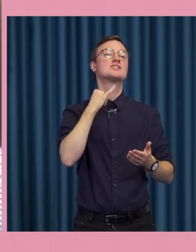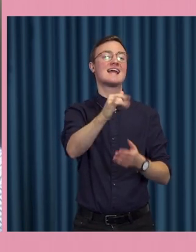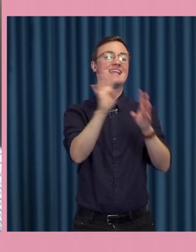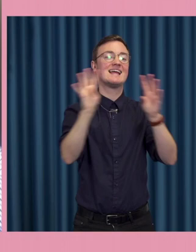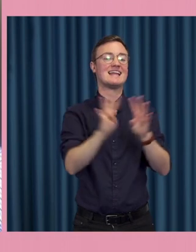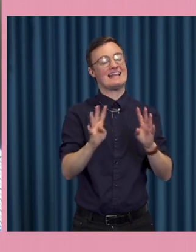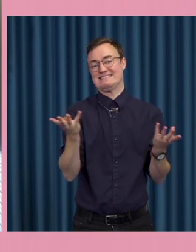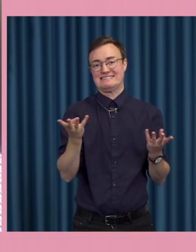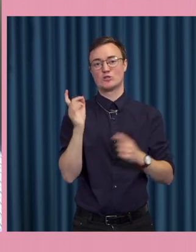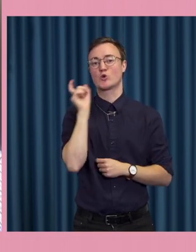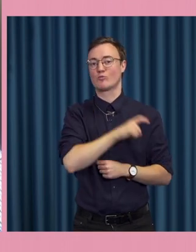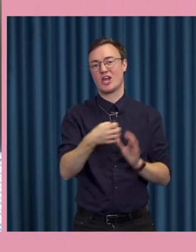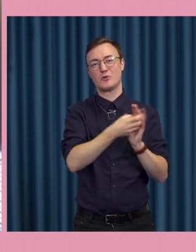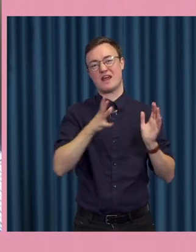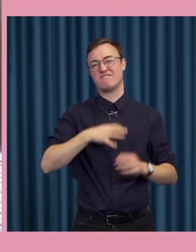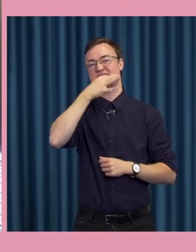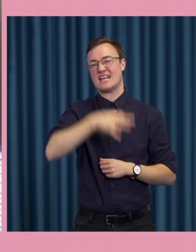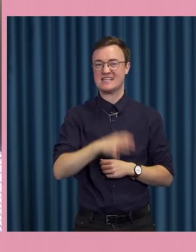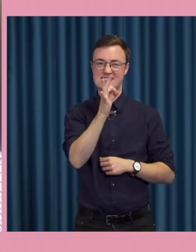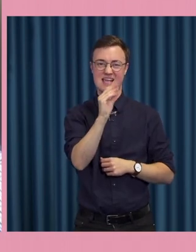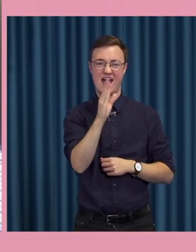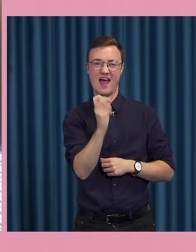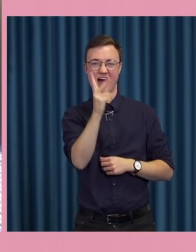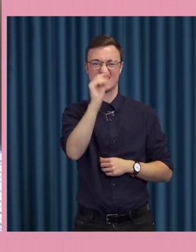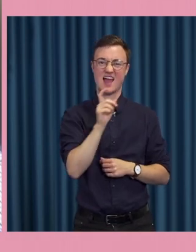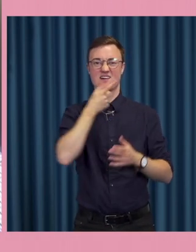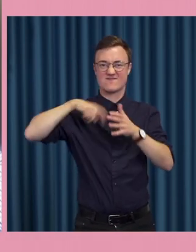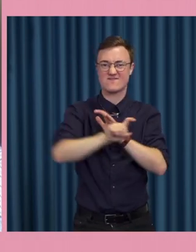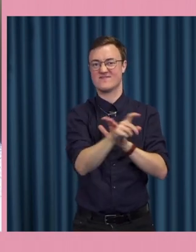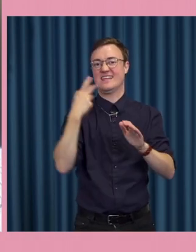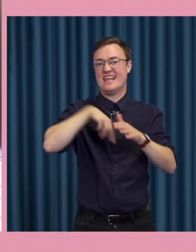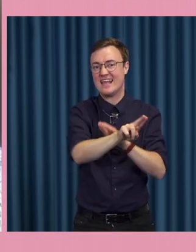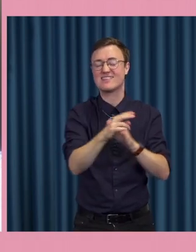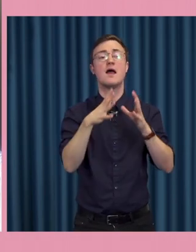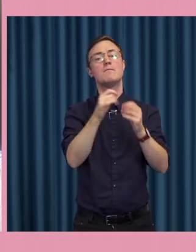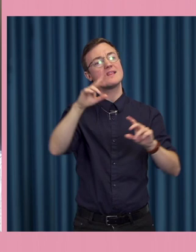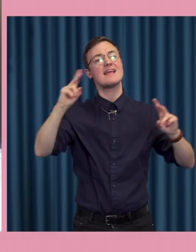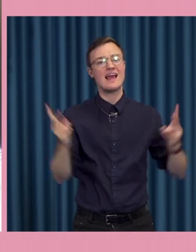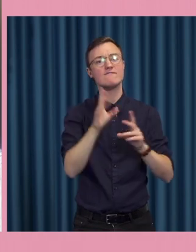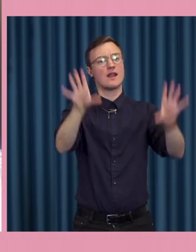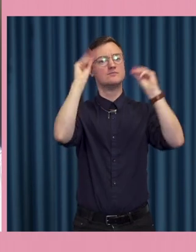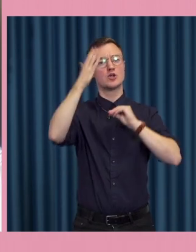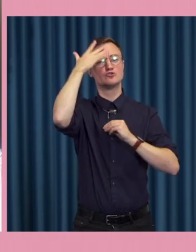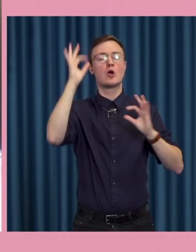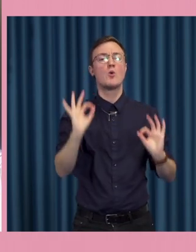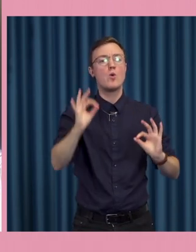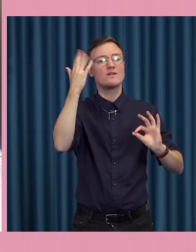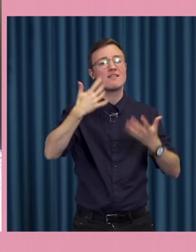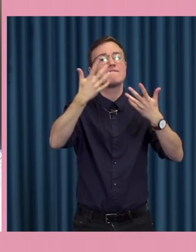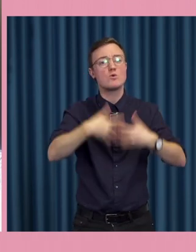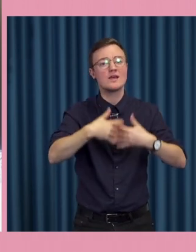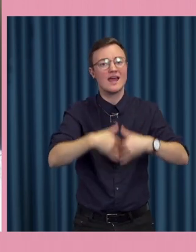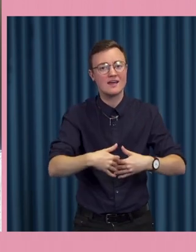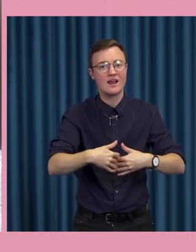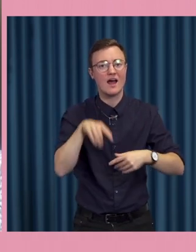risk för att det hackas men man skulle kunna skapa sig en kunskap hur det där fungerar genom att i